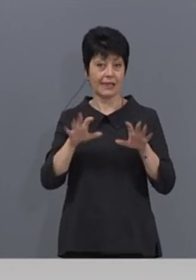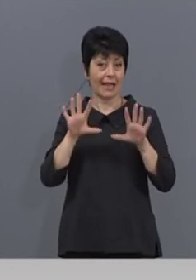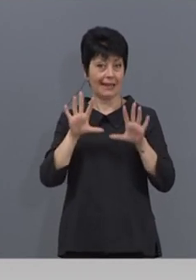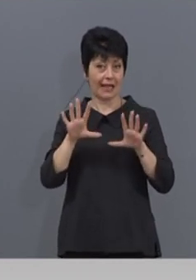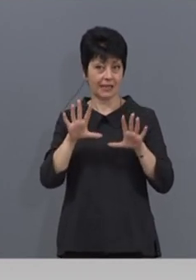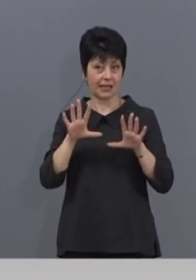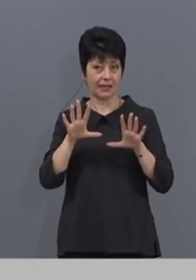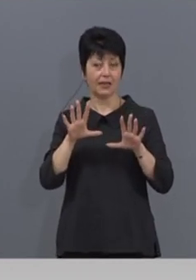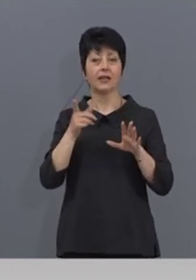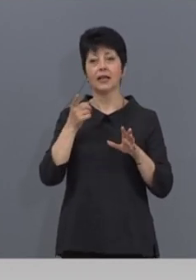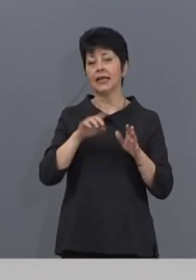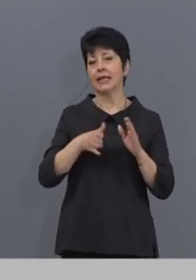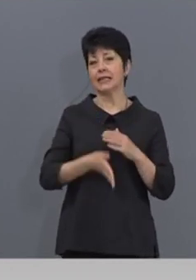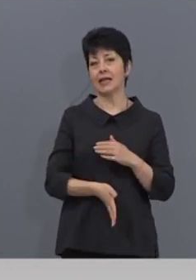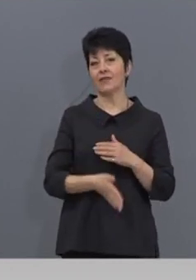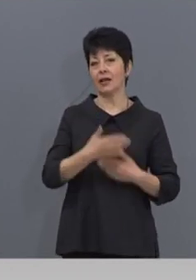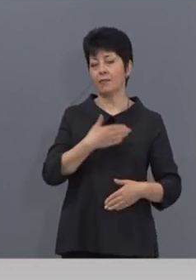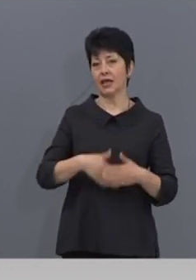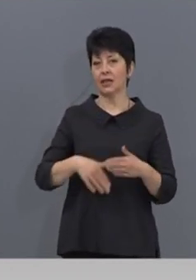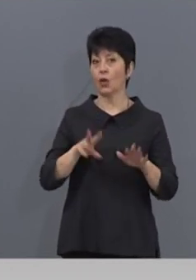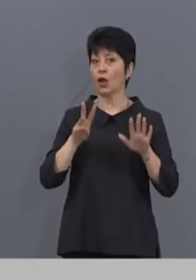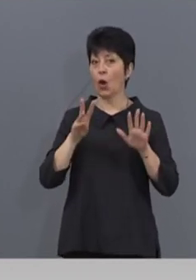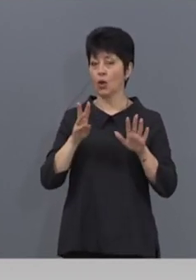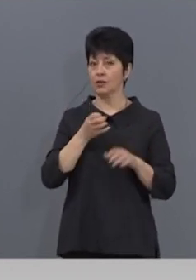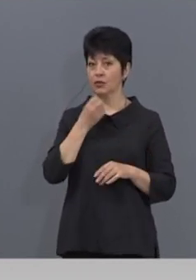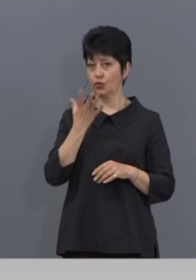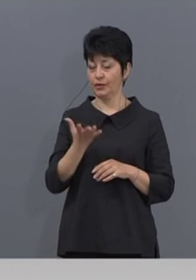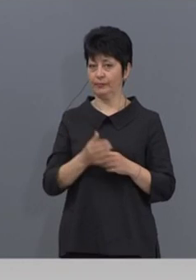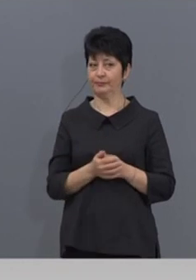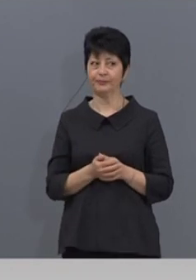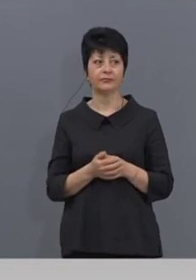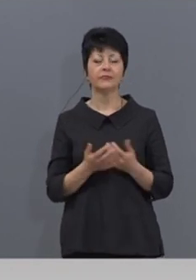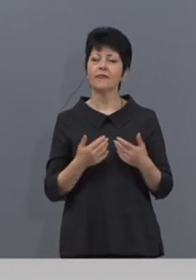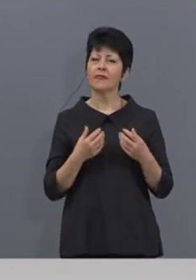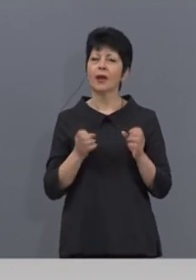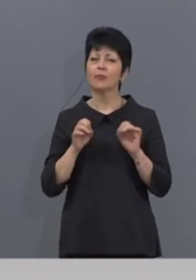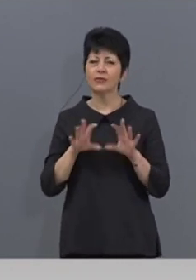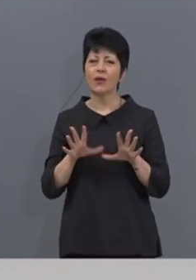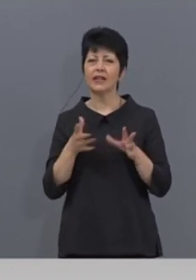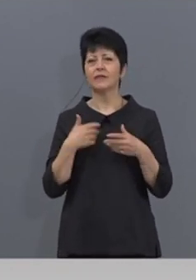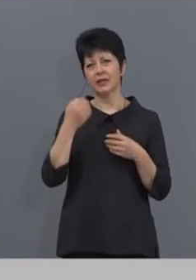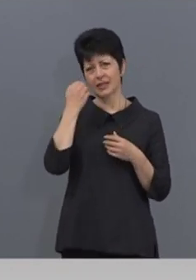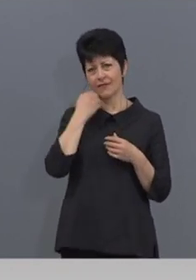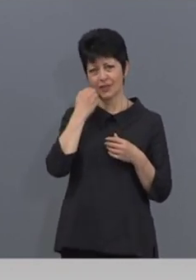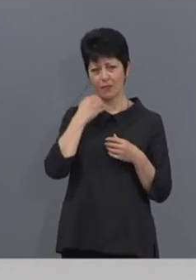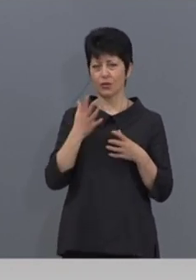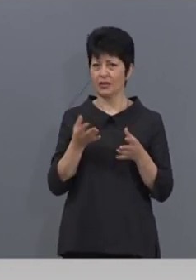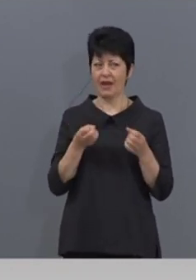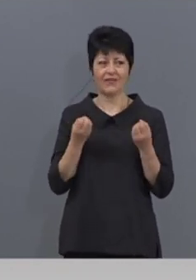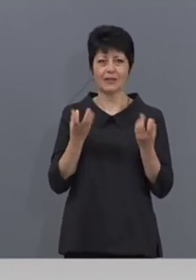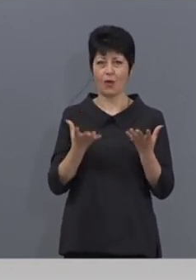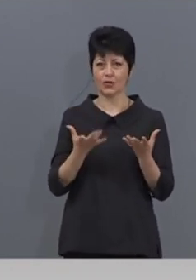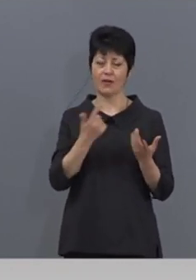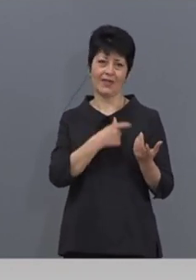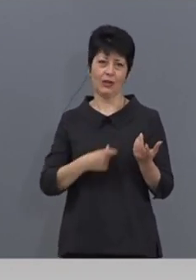Република Северна Македония с 8 случаи. Позволете ми на края на брифинка да се възползвам от възможността в